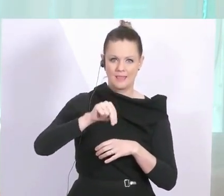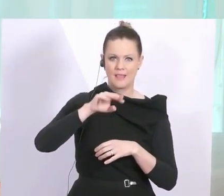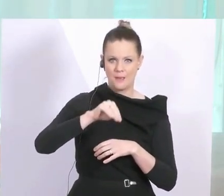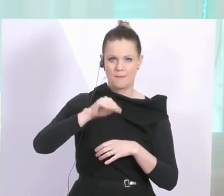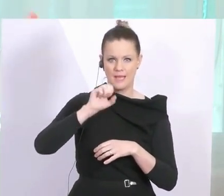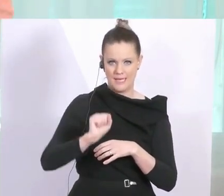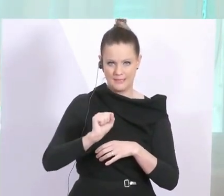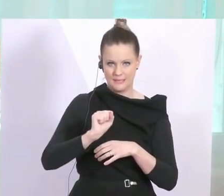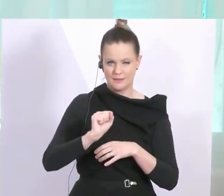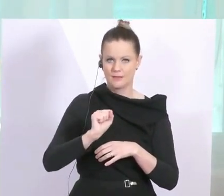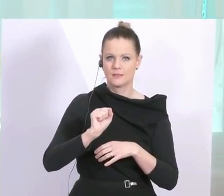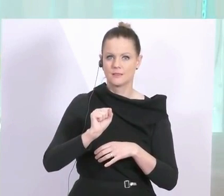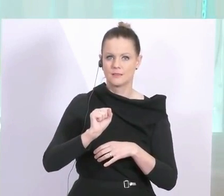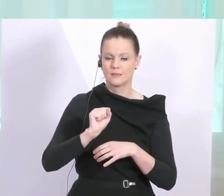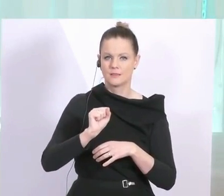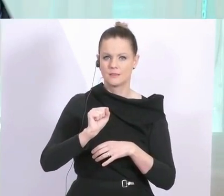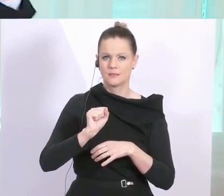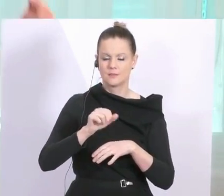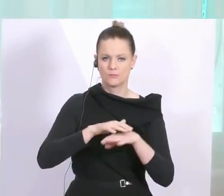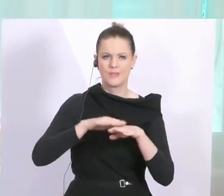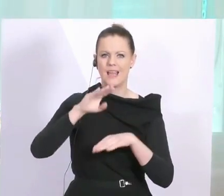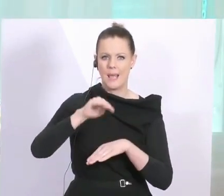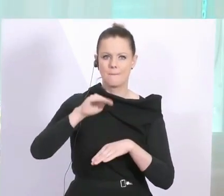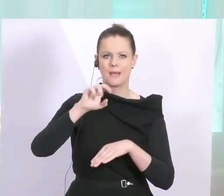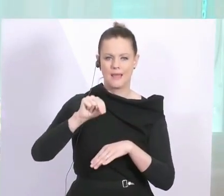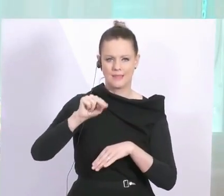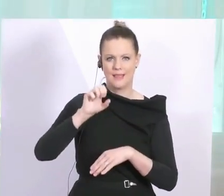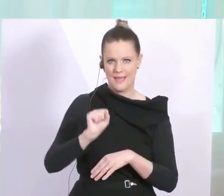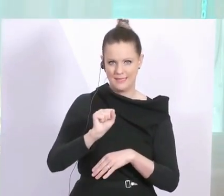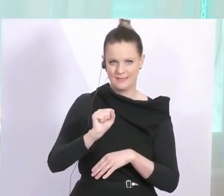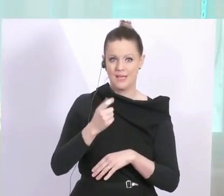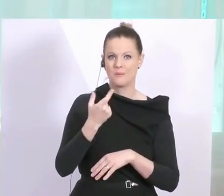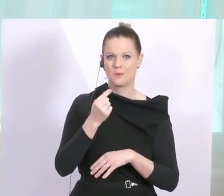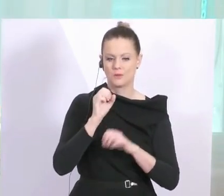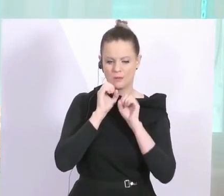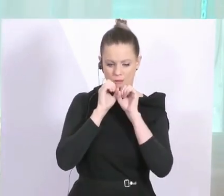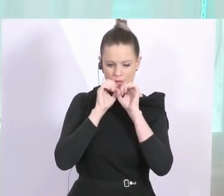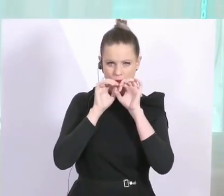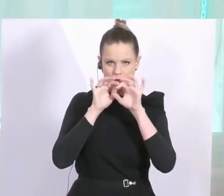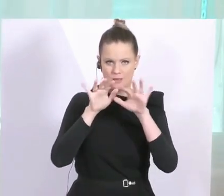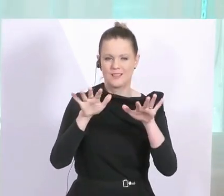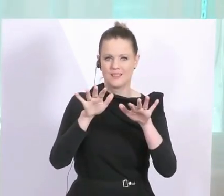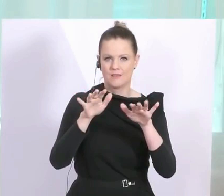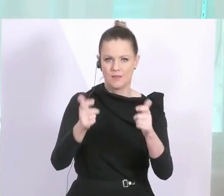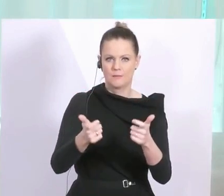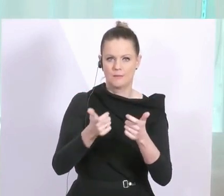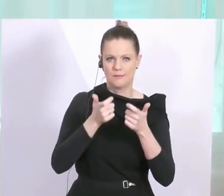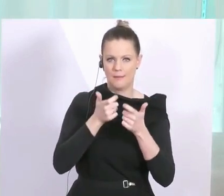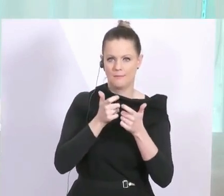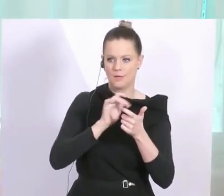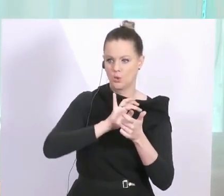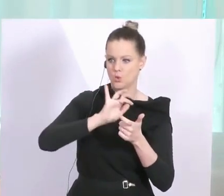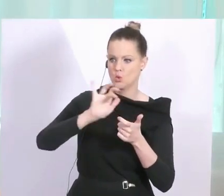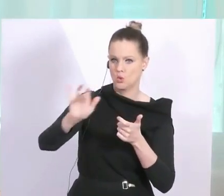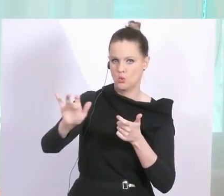dazu geeignet, dass ich die Emission sozusagen einstelle bzw. reduziere, von mir selbst zum